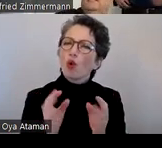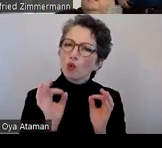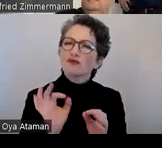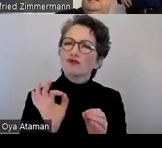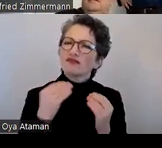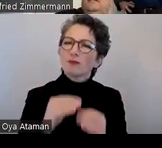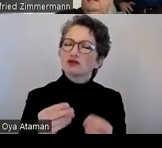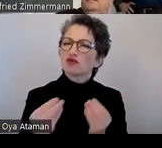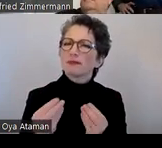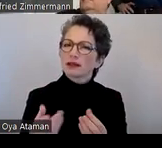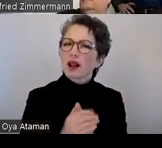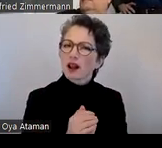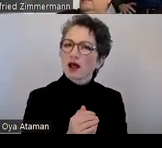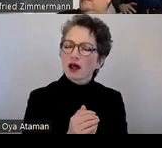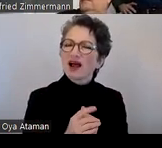ermitteln wenn ich mir